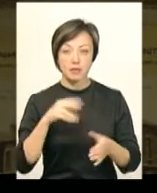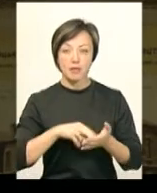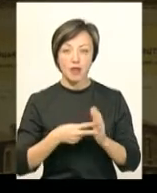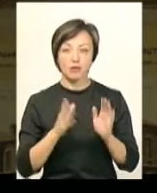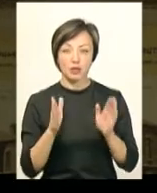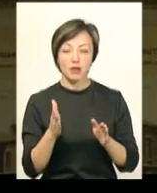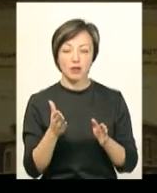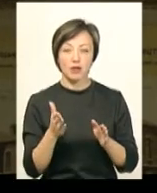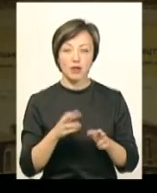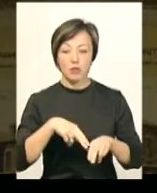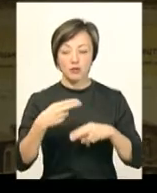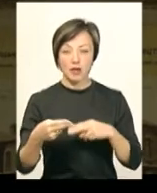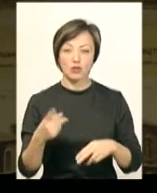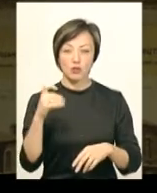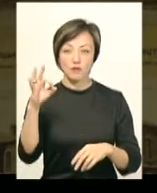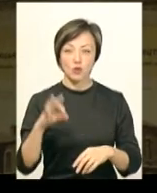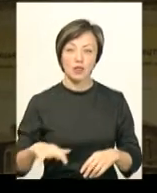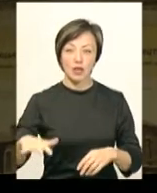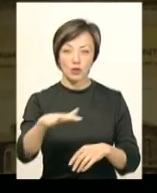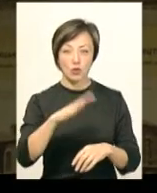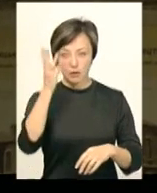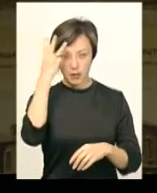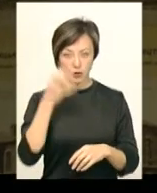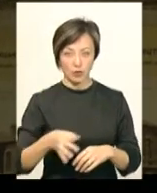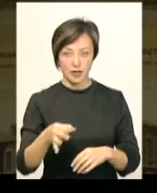буде покривати 100% території Хмельницької області.